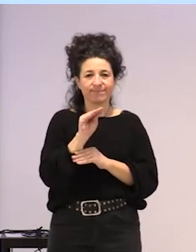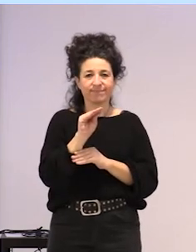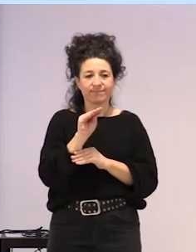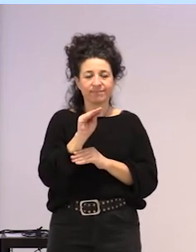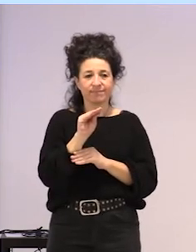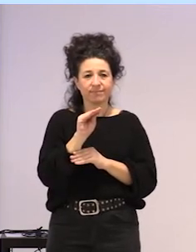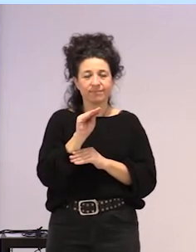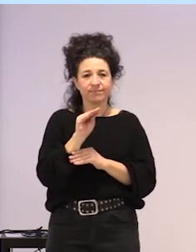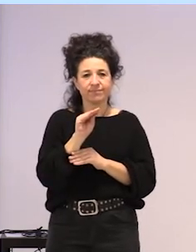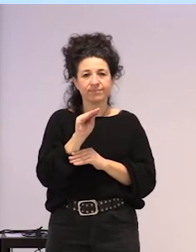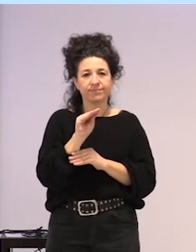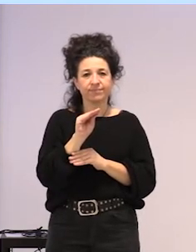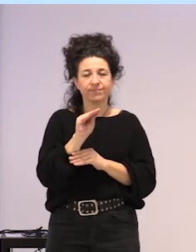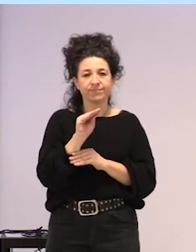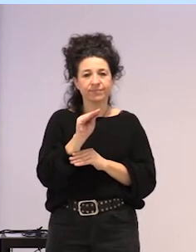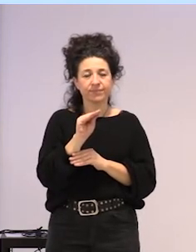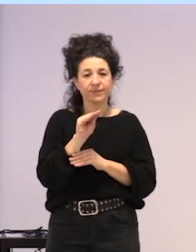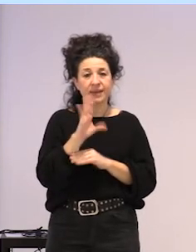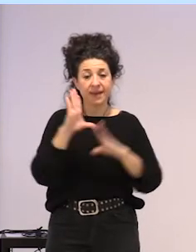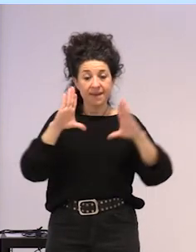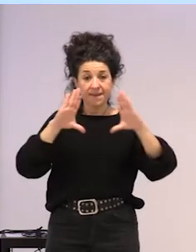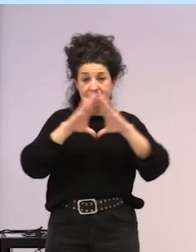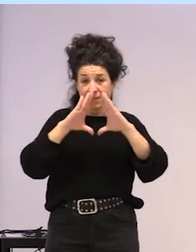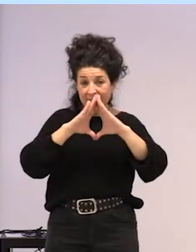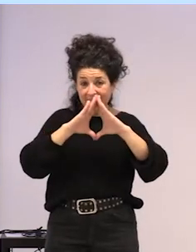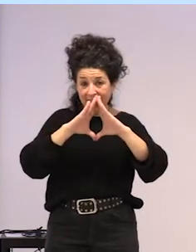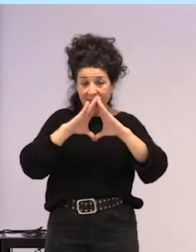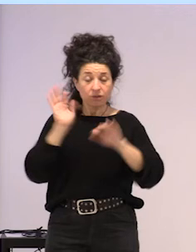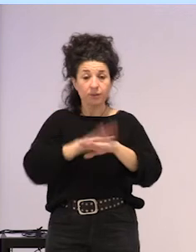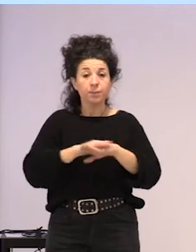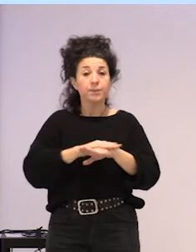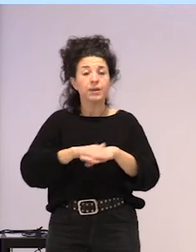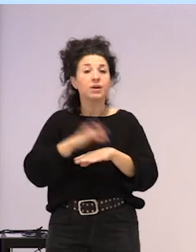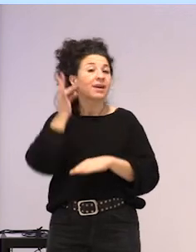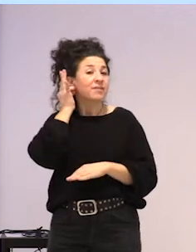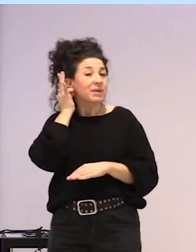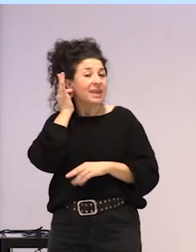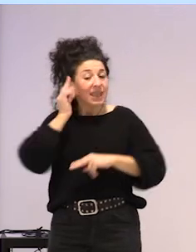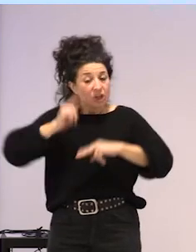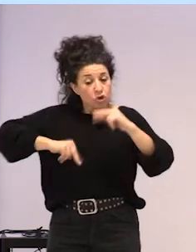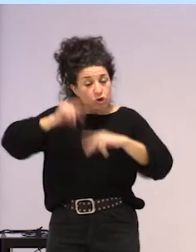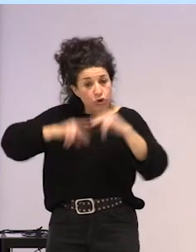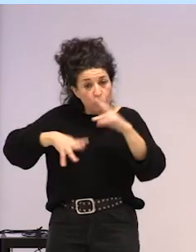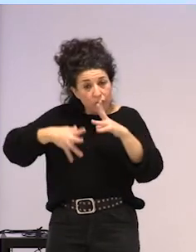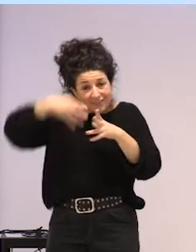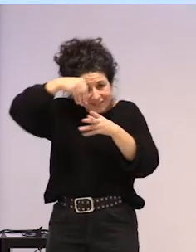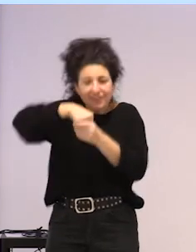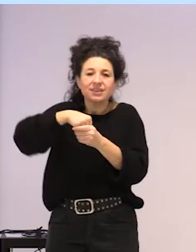feminitatearen, bai, feminitatearen eraikuntzaren bihotzean zaintza dago. eta, ba,